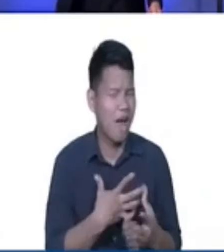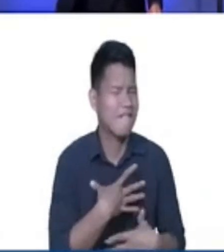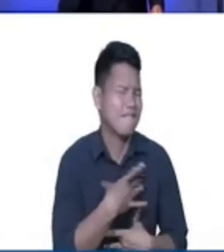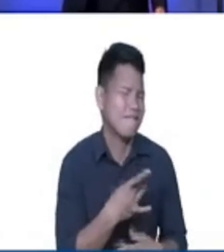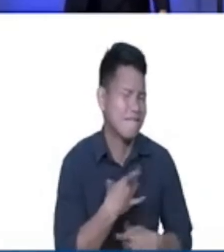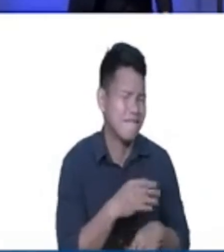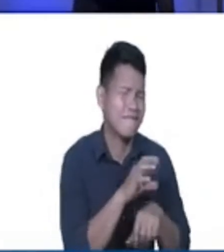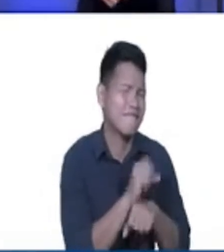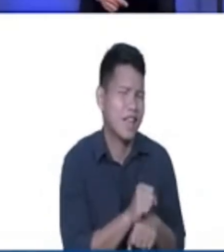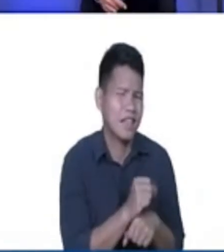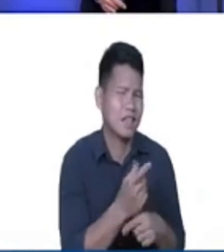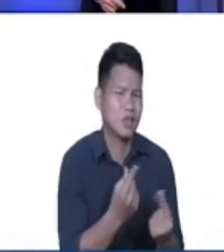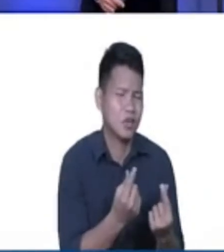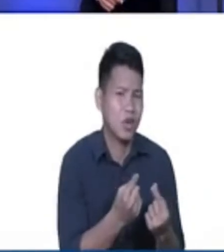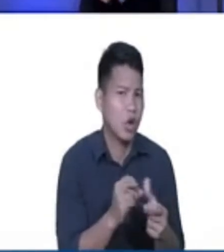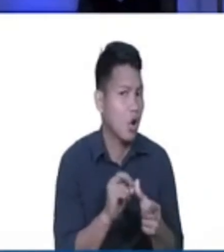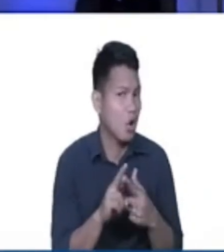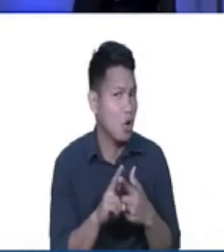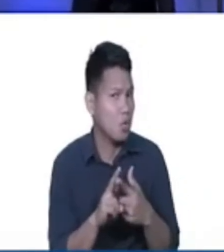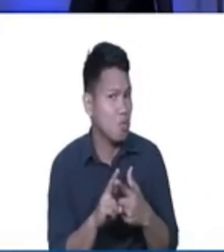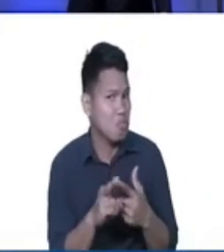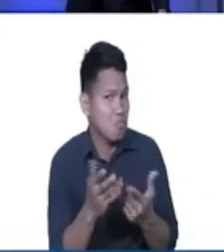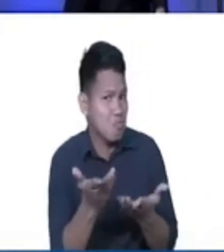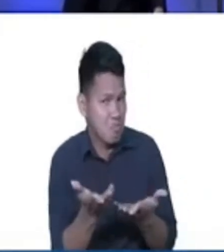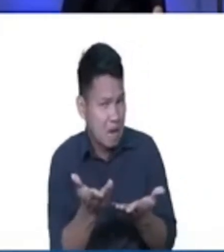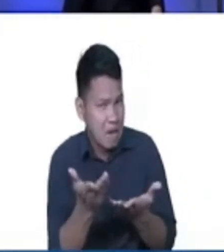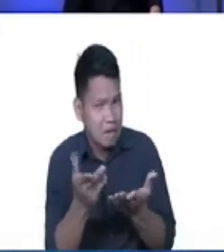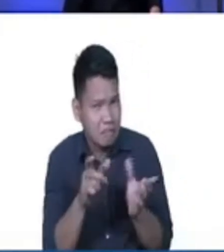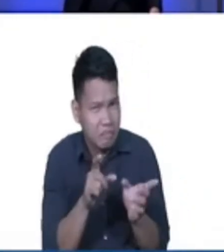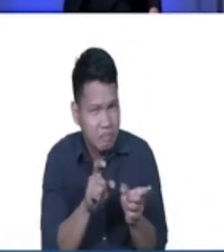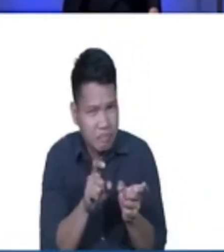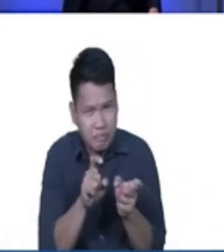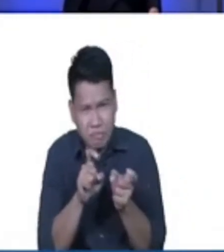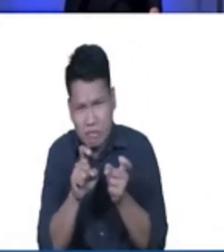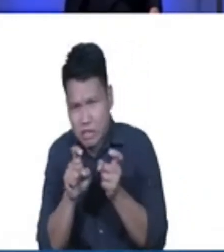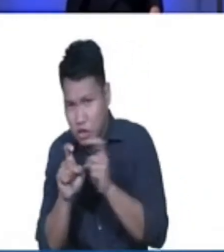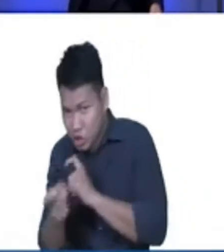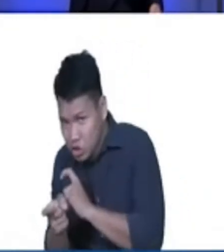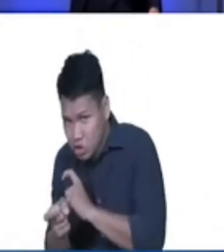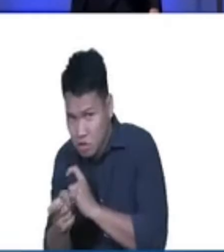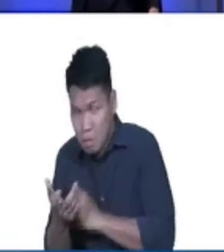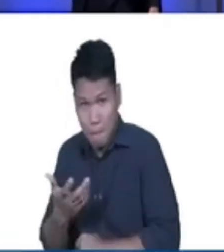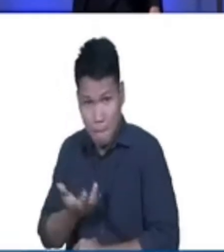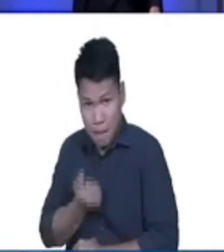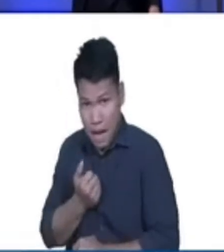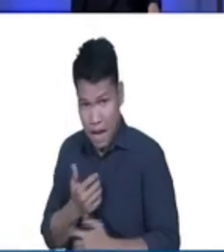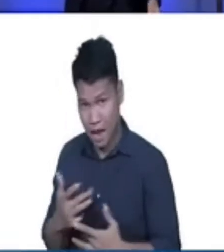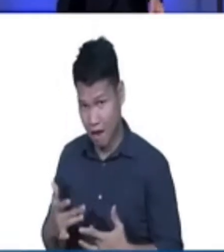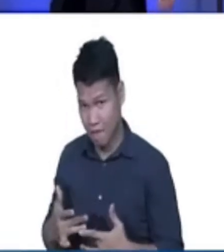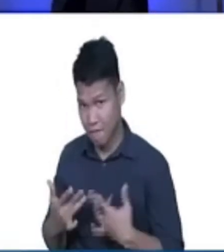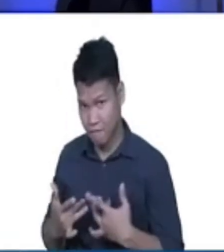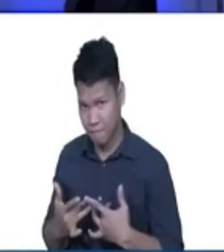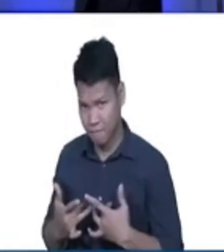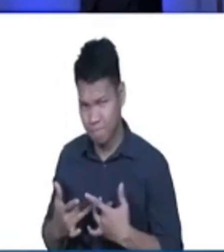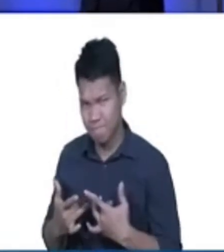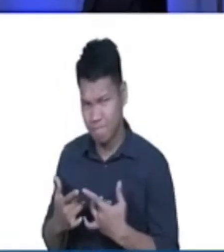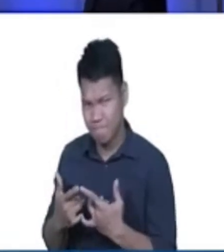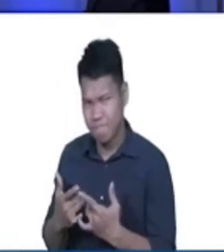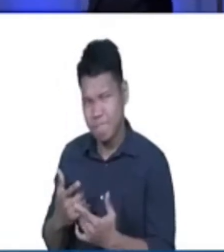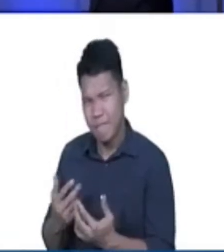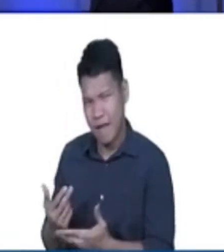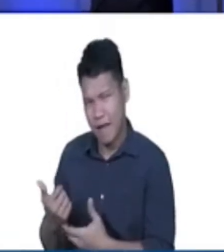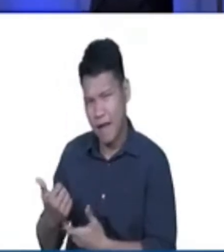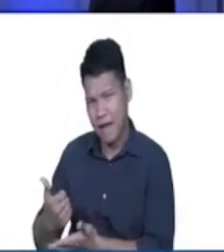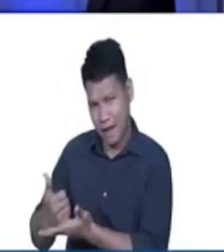we make the choice, I will change course of my life to help improve my